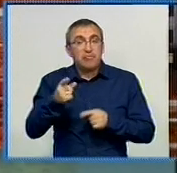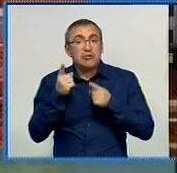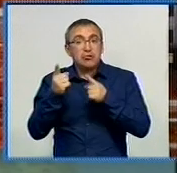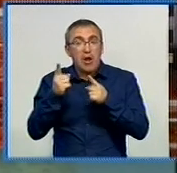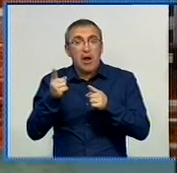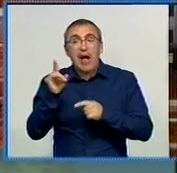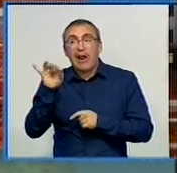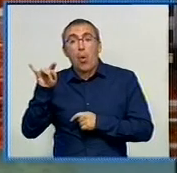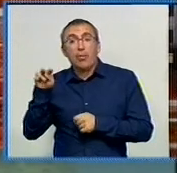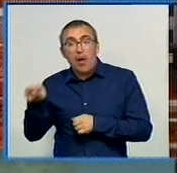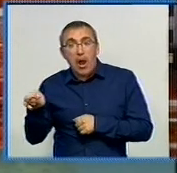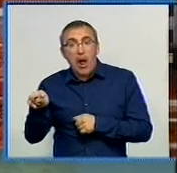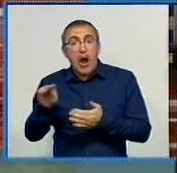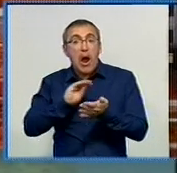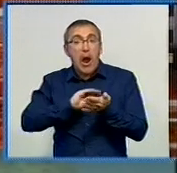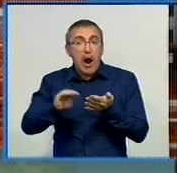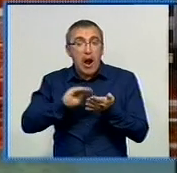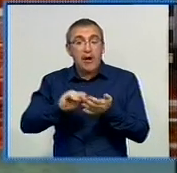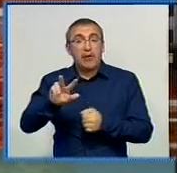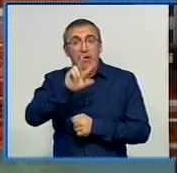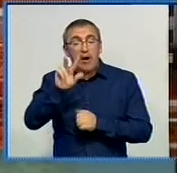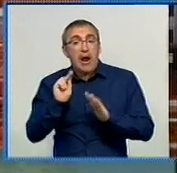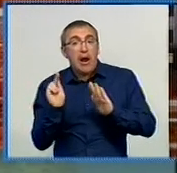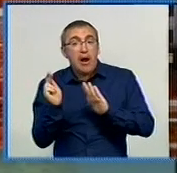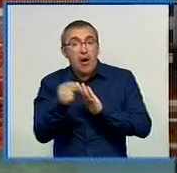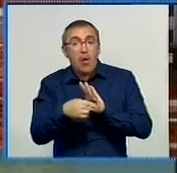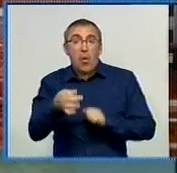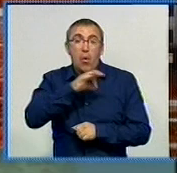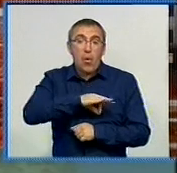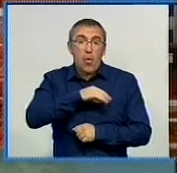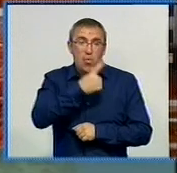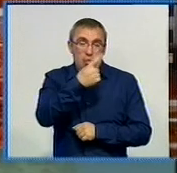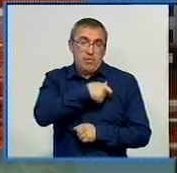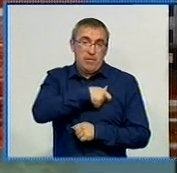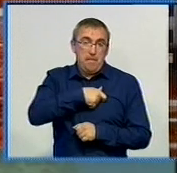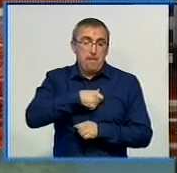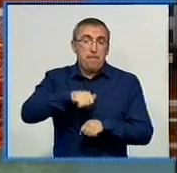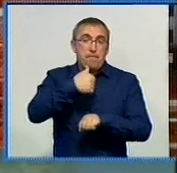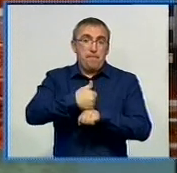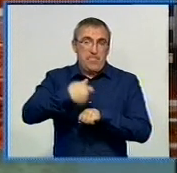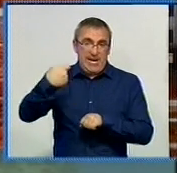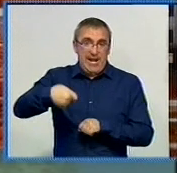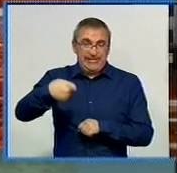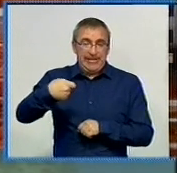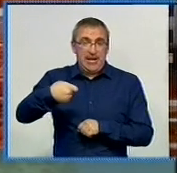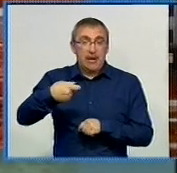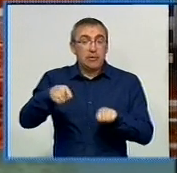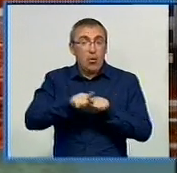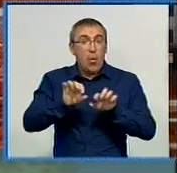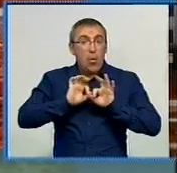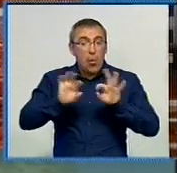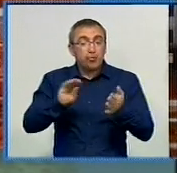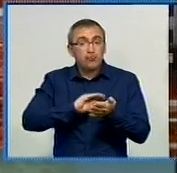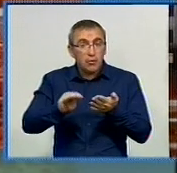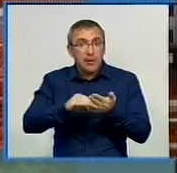колишні регіонали, а сам канал транслював три години агітацію на користь одного з кандидатів в президенти. Саме цю інформацію журналісти